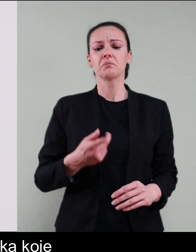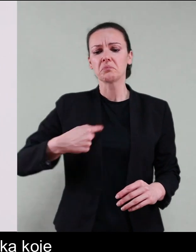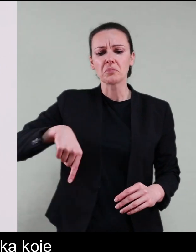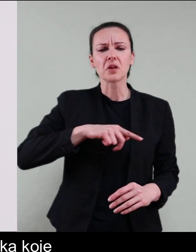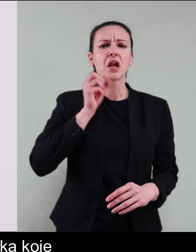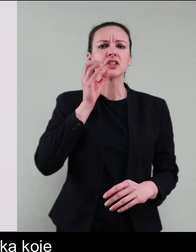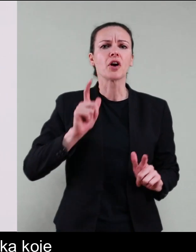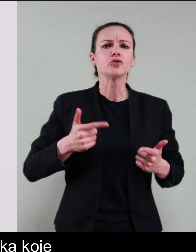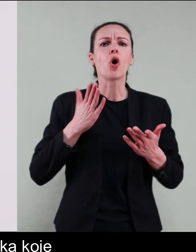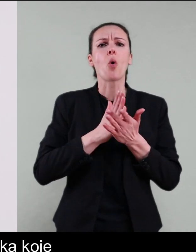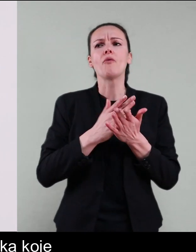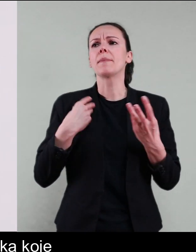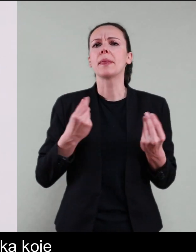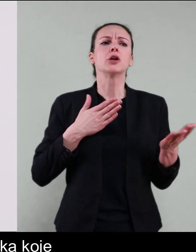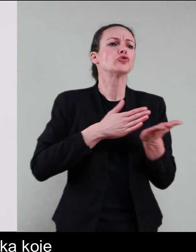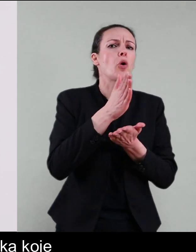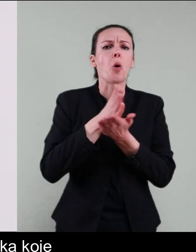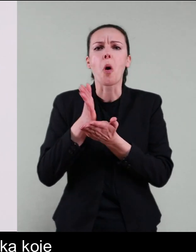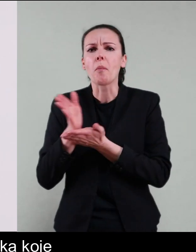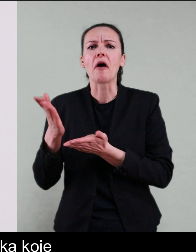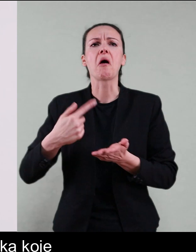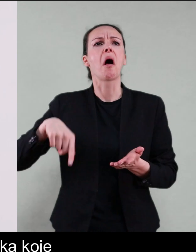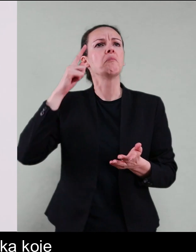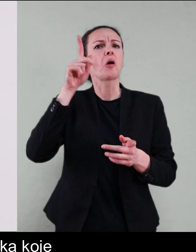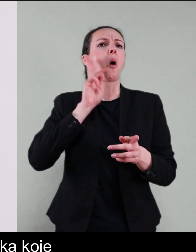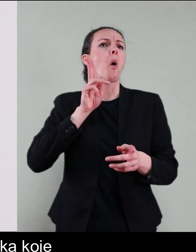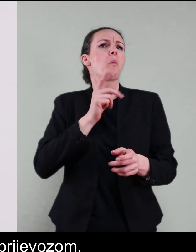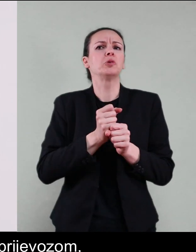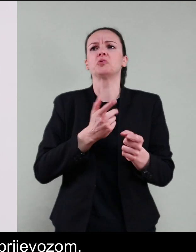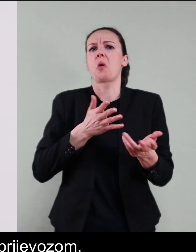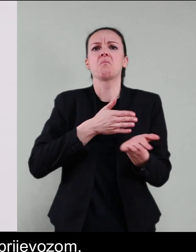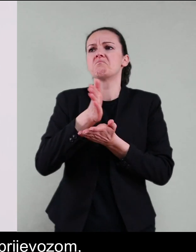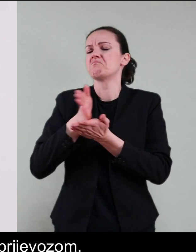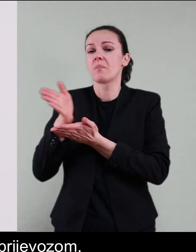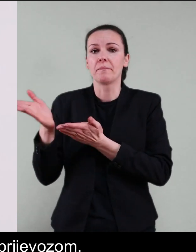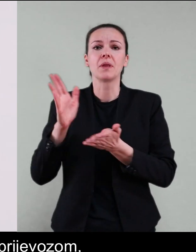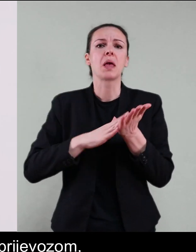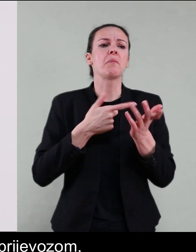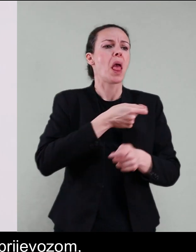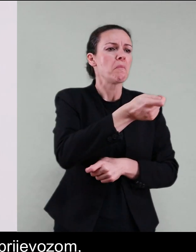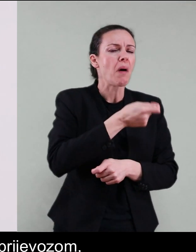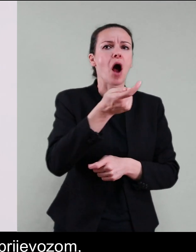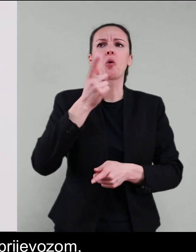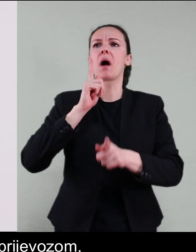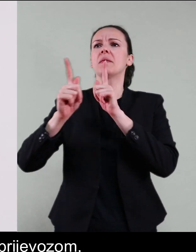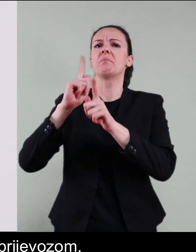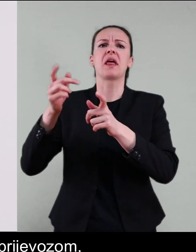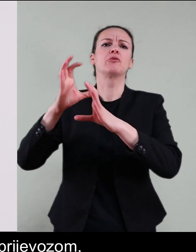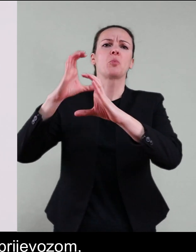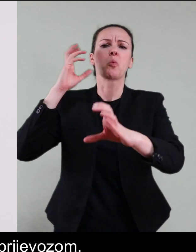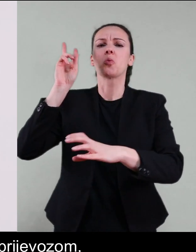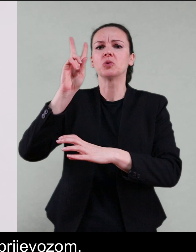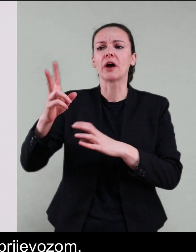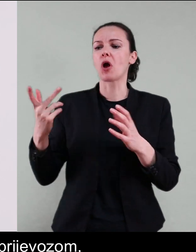Svakodnevni život prepunje zadataka koje mnogi od nas uzimaju zdravo za gotovo. Korištenje bankomata, vožnja gradskim prijevozom,